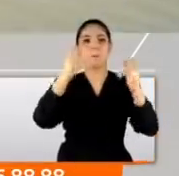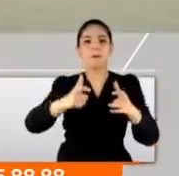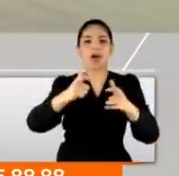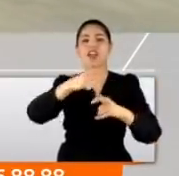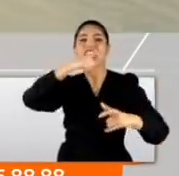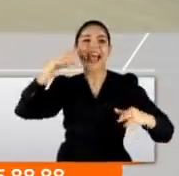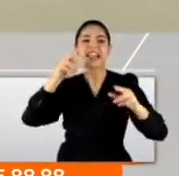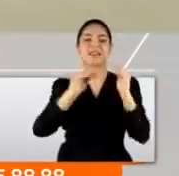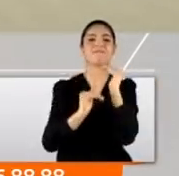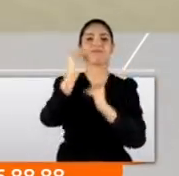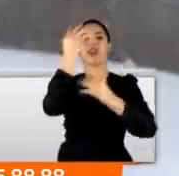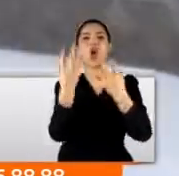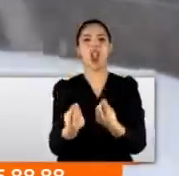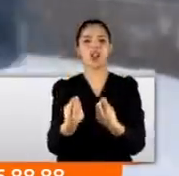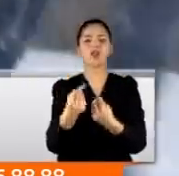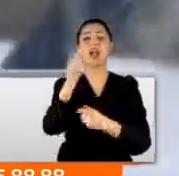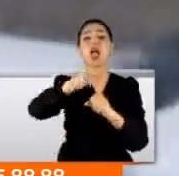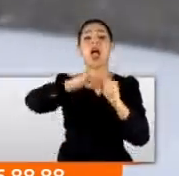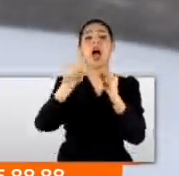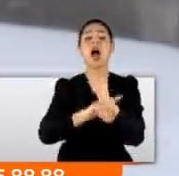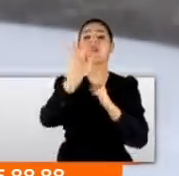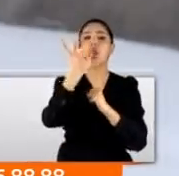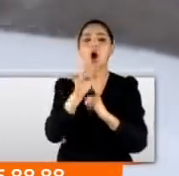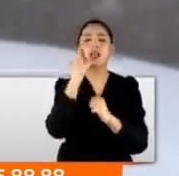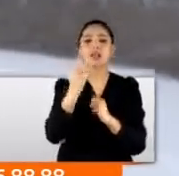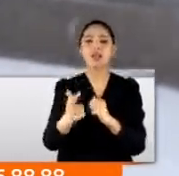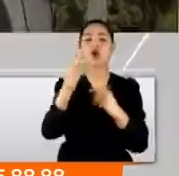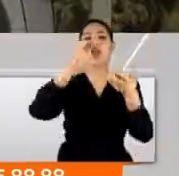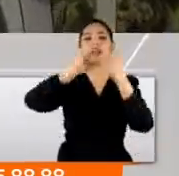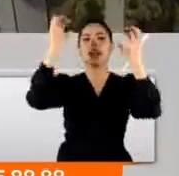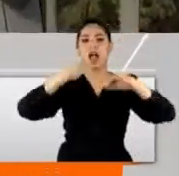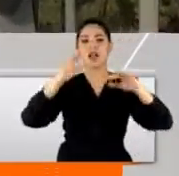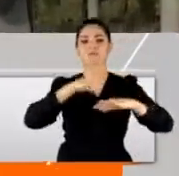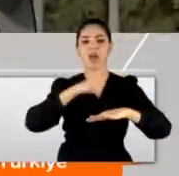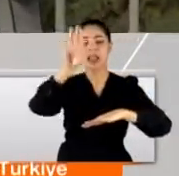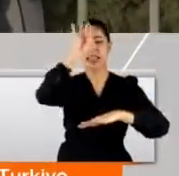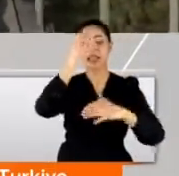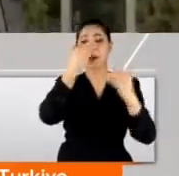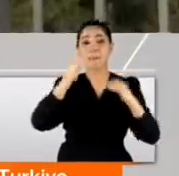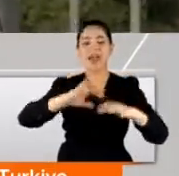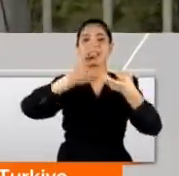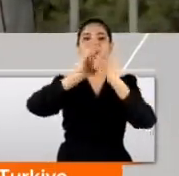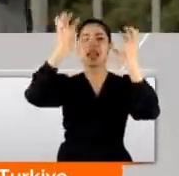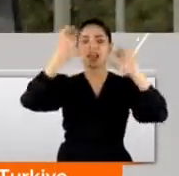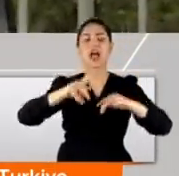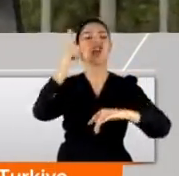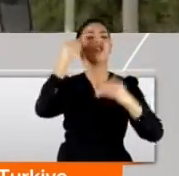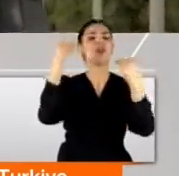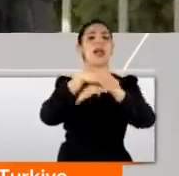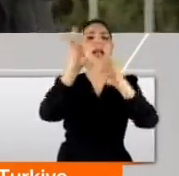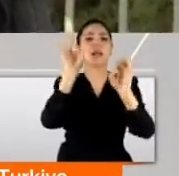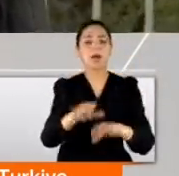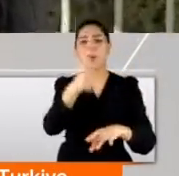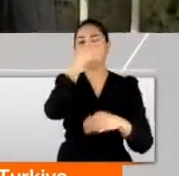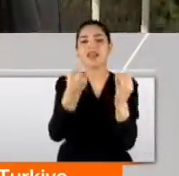de eski seviyesine kavuşabilecek. Hafta ortasından itibarense kar geliyor. İstanbul'da beklenen kar yağışı çarşamba gece başlayacak.